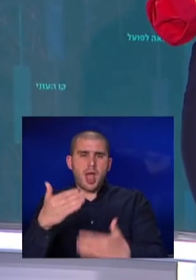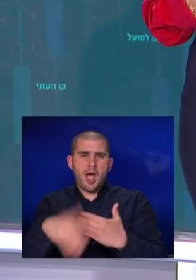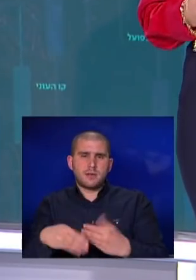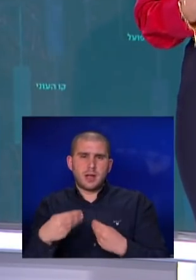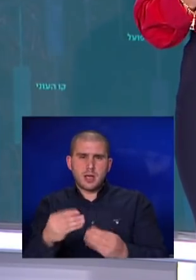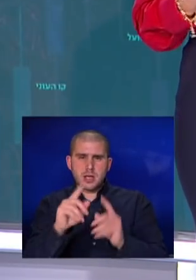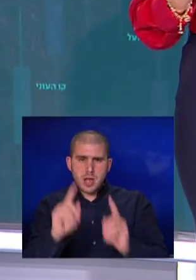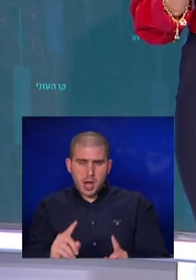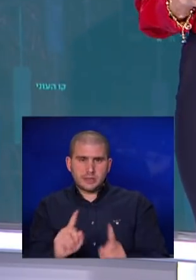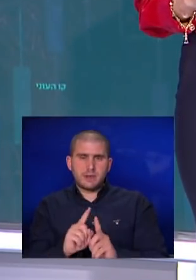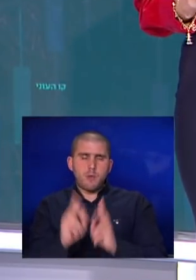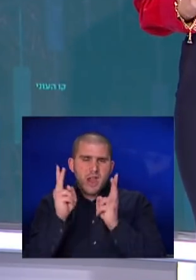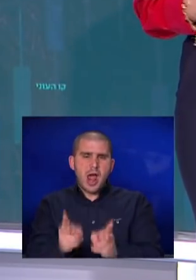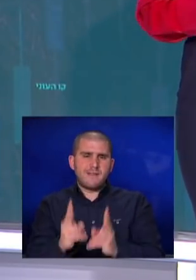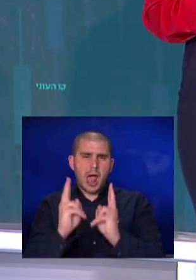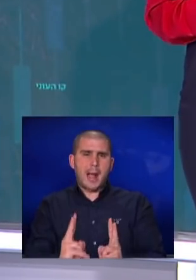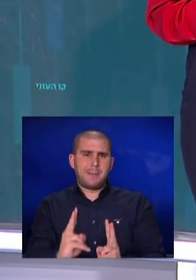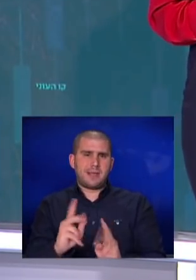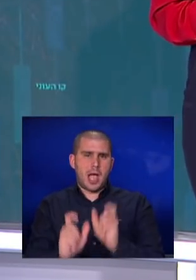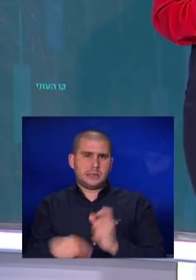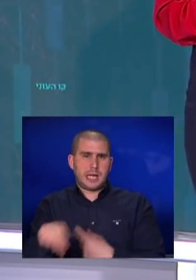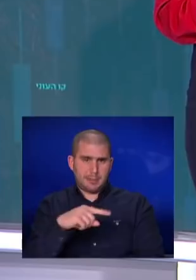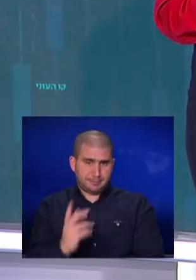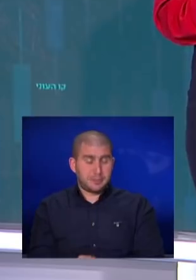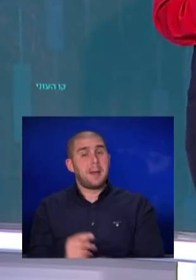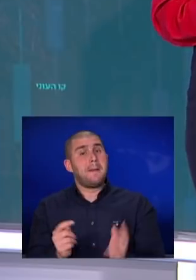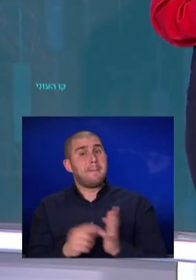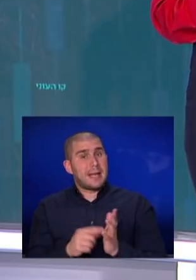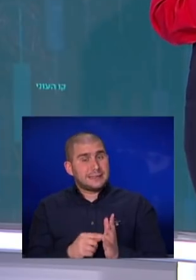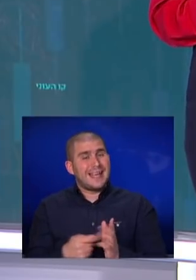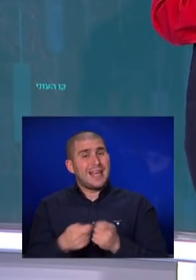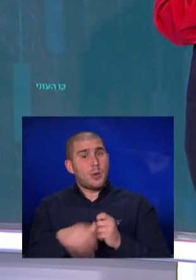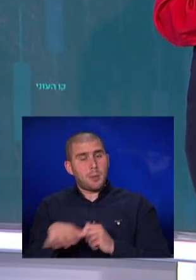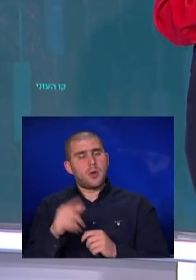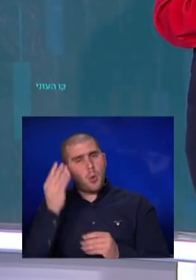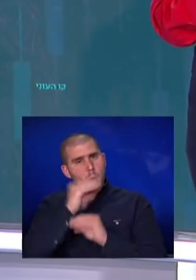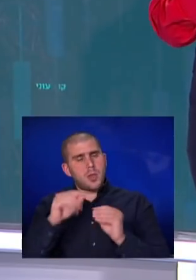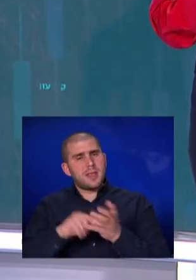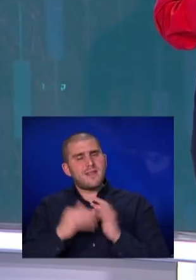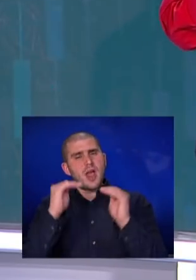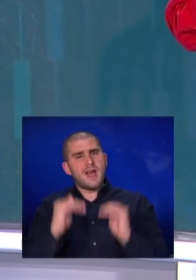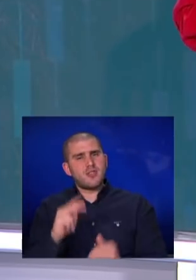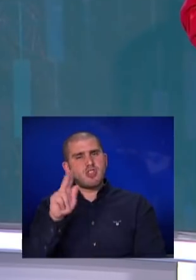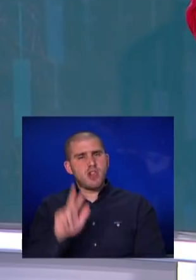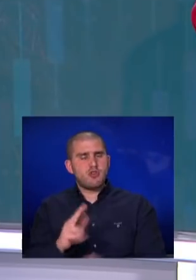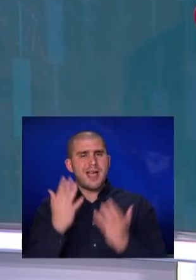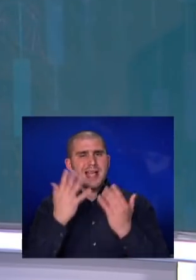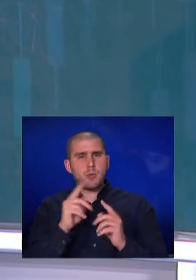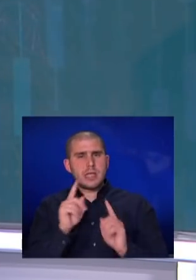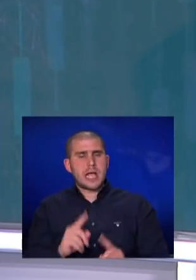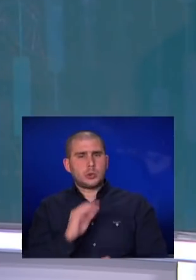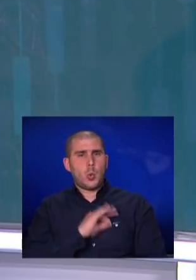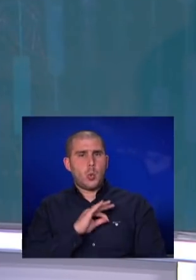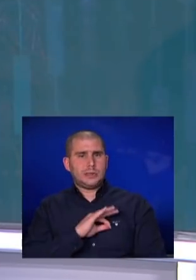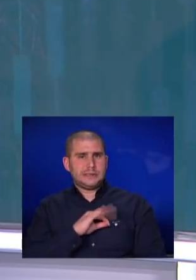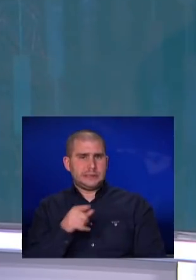גז, ולהקפיא את האזרחים שלהם. בדיוק בגלל זה, הייחוד הודיע שהוא מתכוון להפחית בשני שליש את כמות הגז הרוצי שהוא